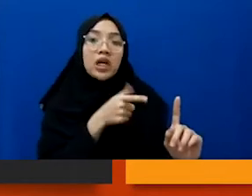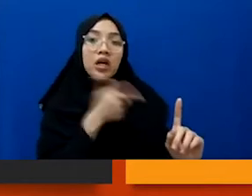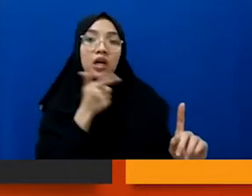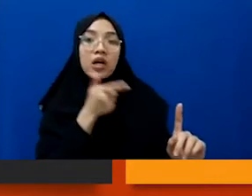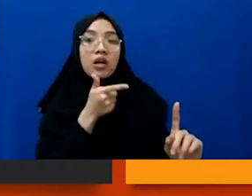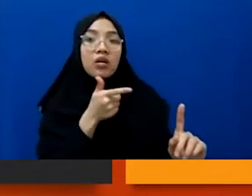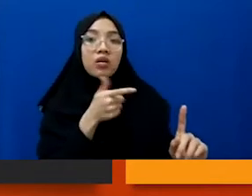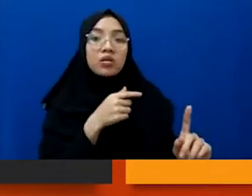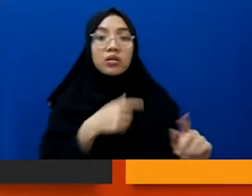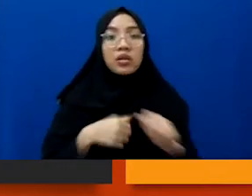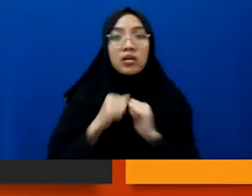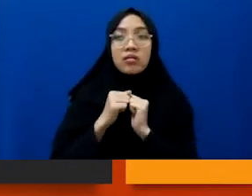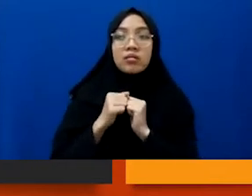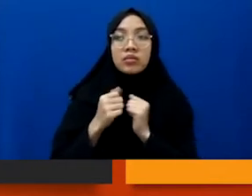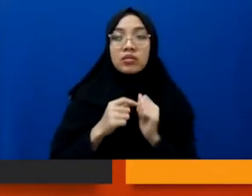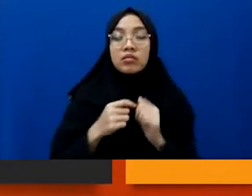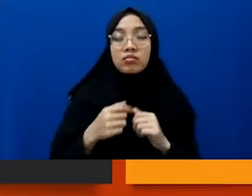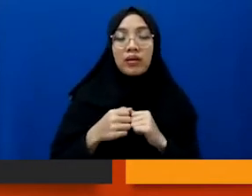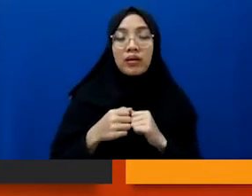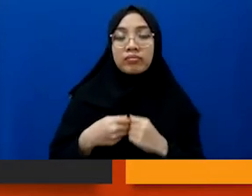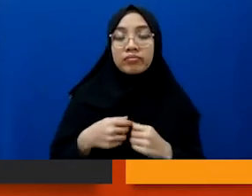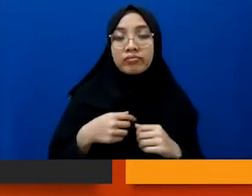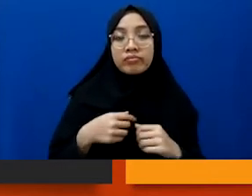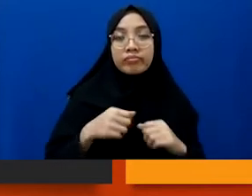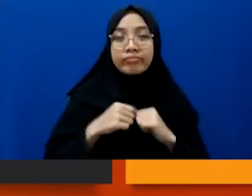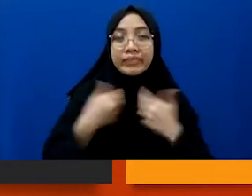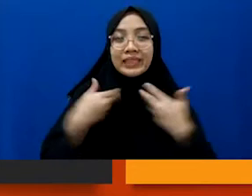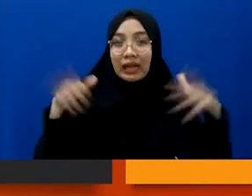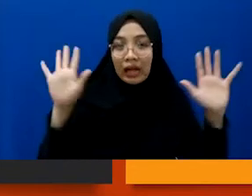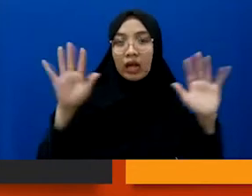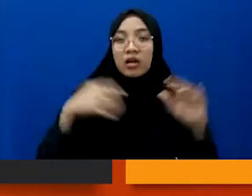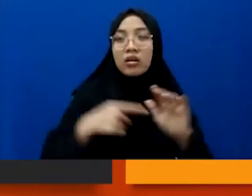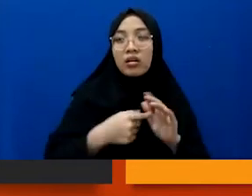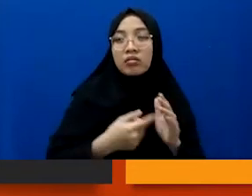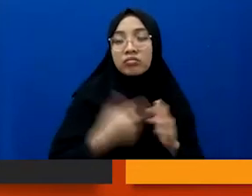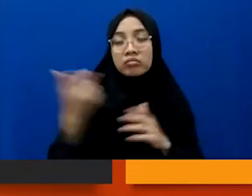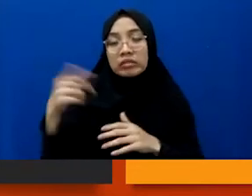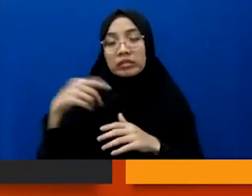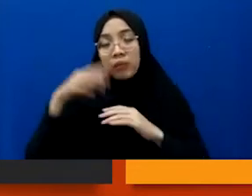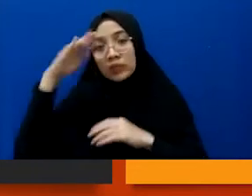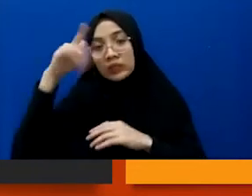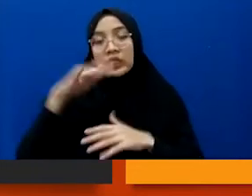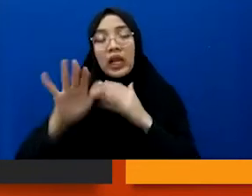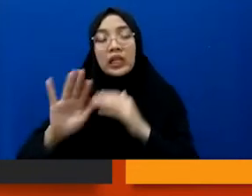sudah menyerahkan diri. Nah, teman-teman jurnalis akan menceritakan itu dari A sampai Z.